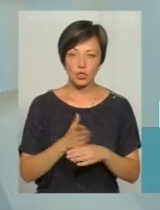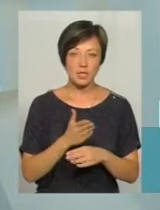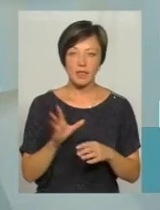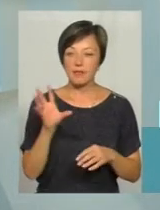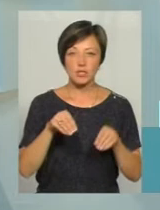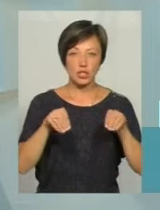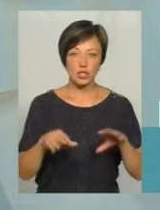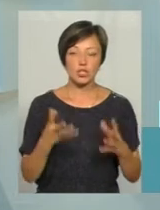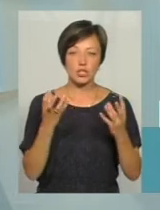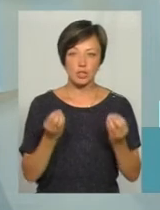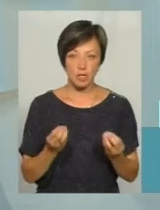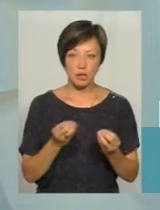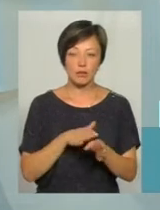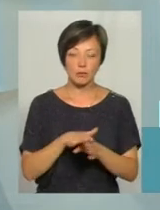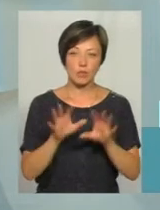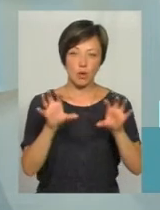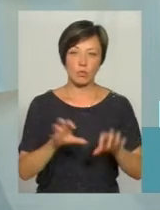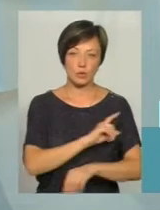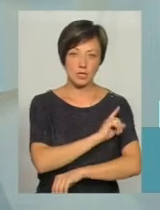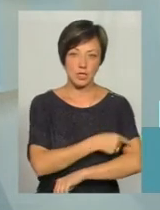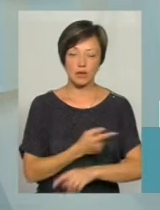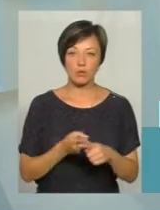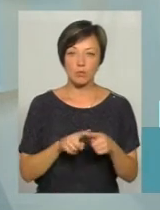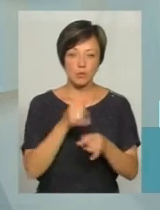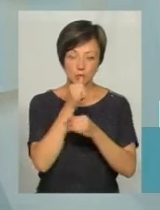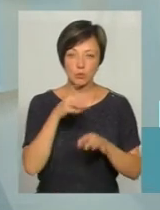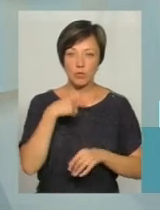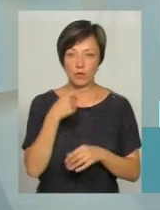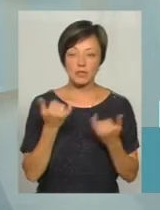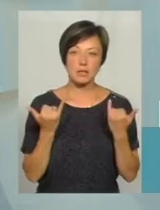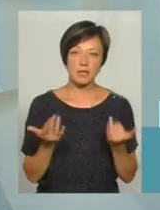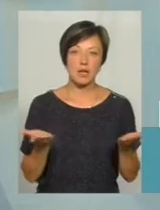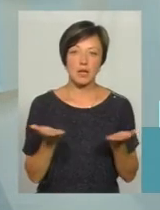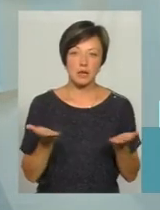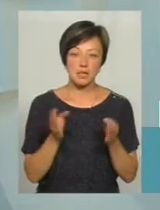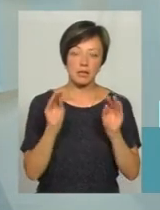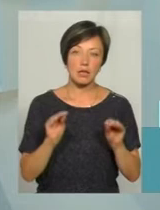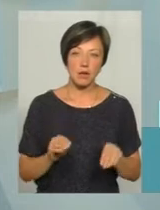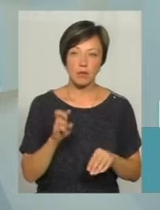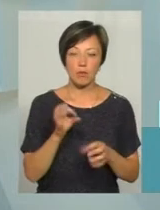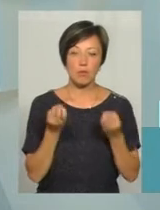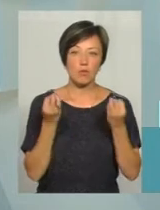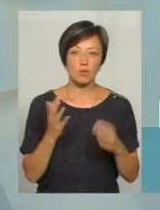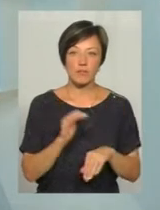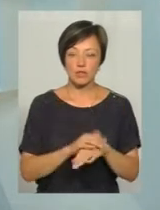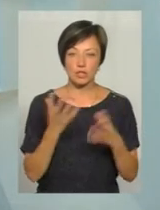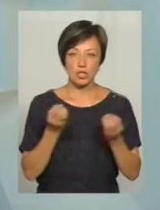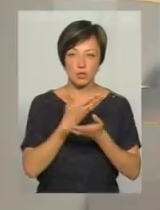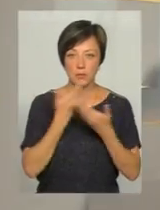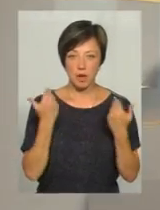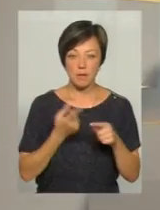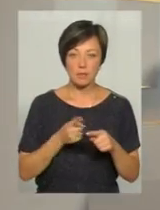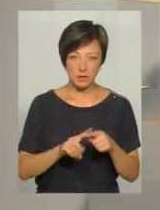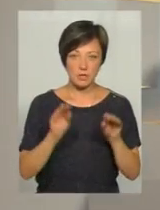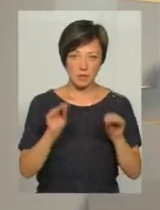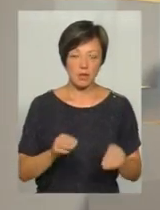то не всі рішення ще набули законної сили. Тому ми не можемо говорити про якісь зараз дані, тому що просто їх фактично ще немає. Тобто ми оці